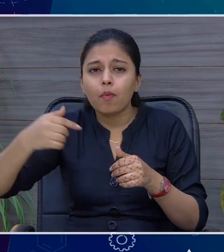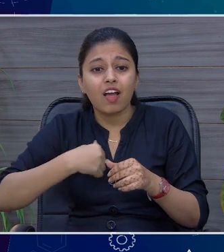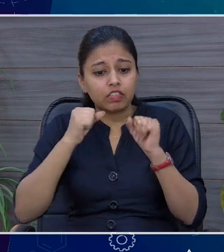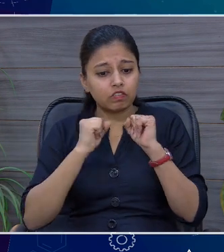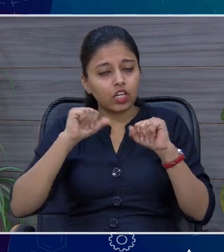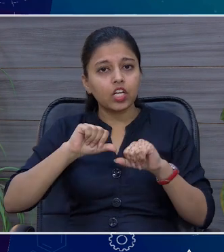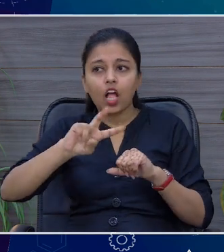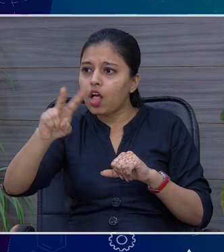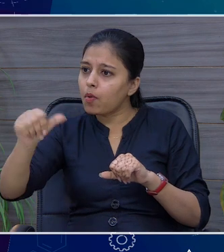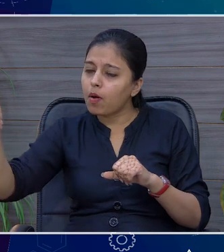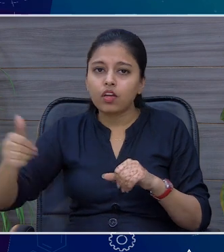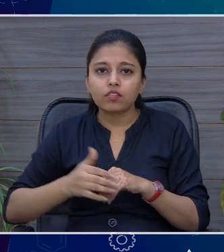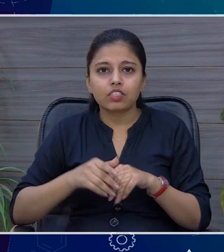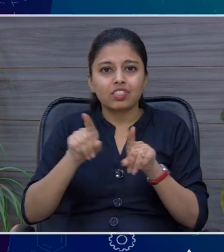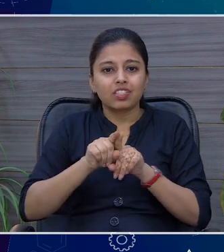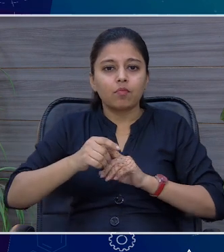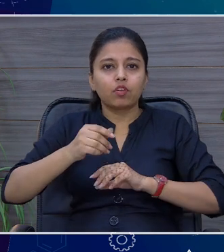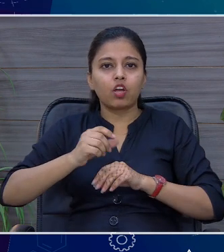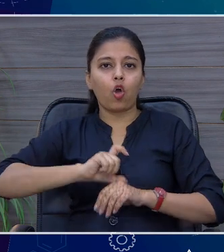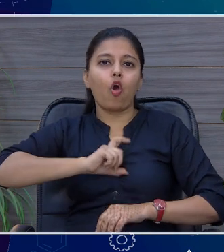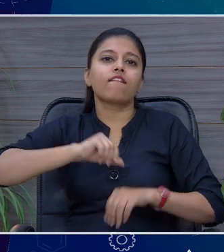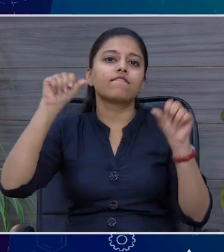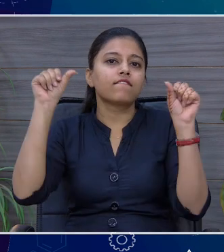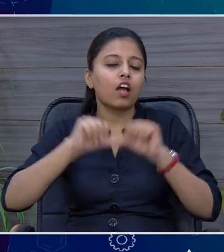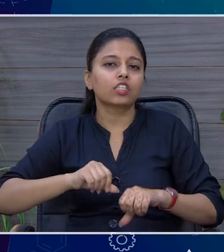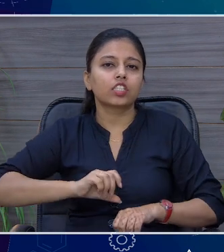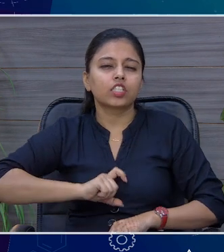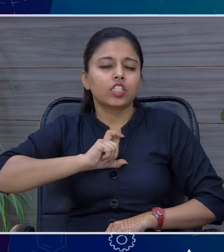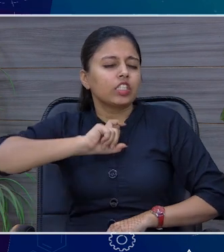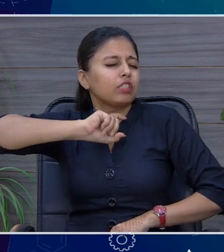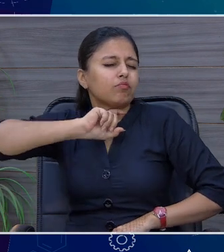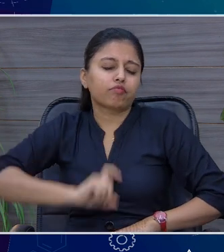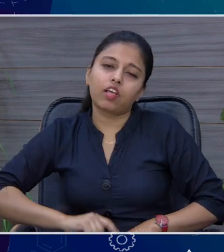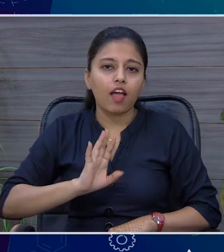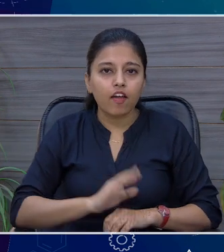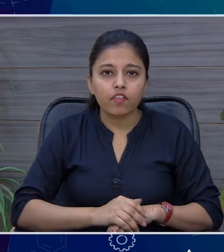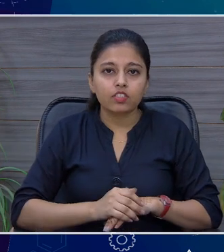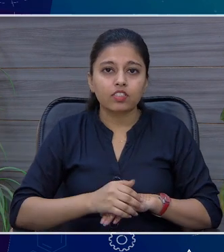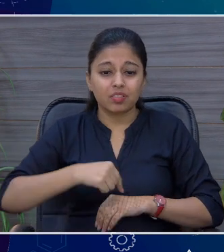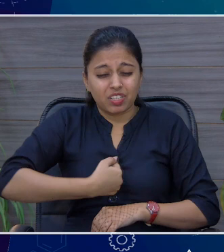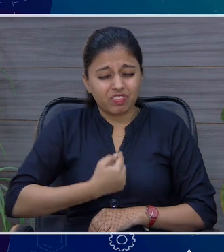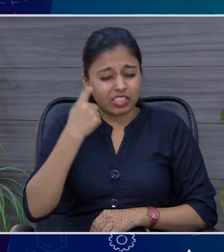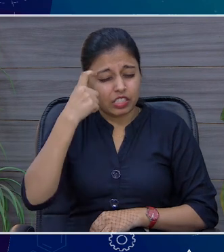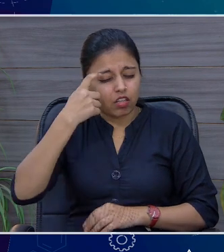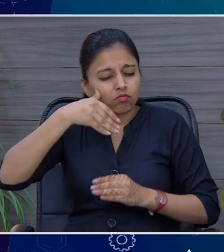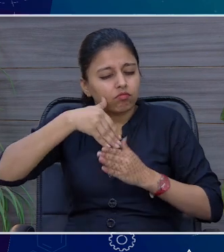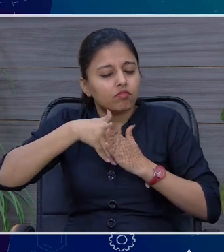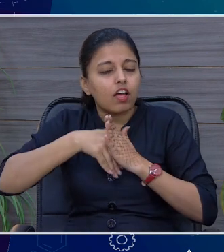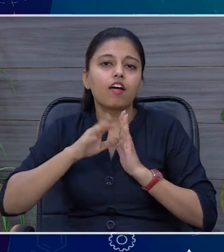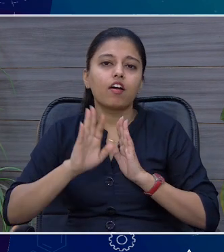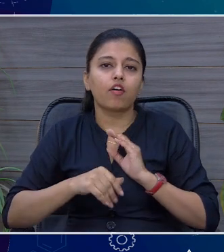तो यह एक तरह से लैक ओफ कॉंफिदेंस, आत्मिश्वास की कमी के कारण, फिर उसके अंदर यह घर करती जाती है, और यह चीज बढ़ती चली जाती है,